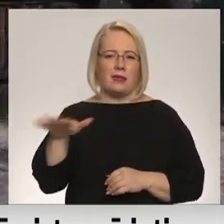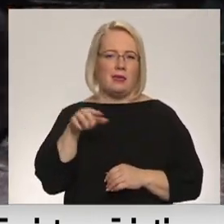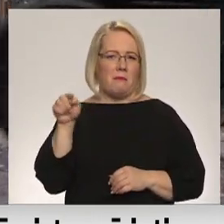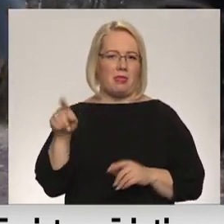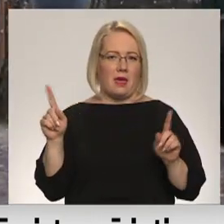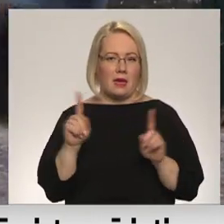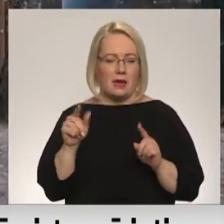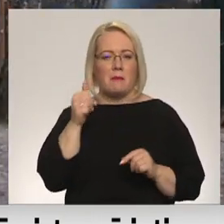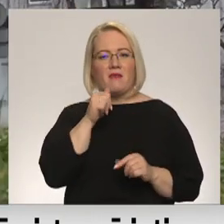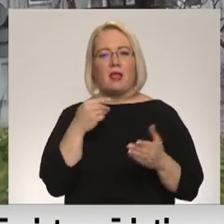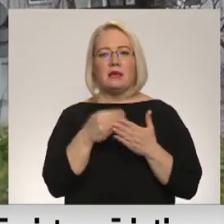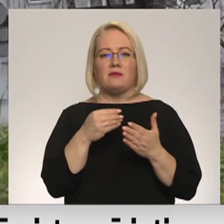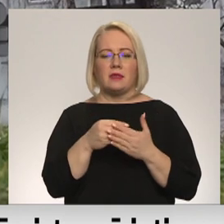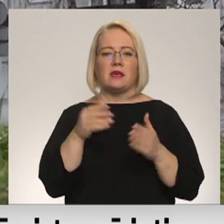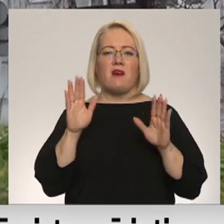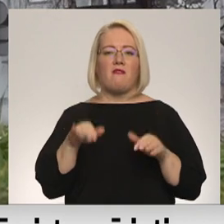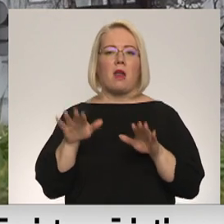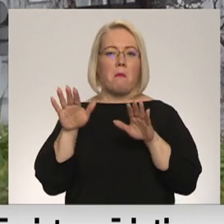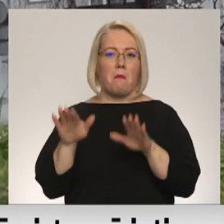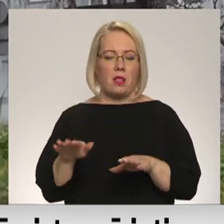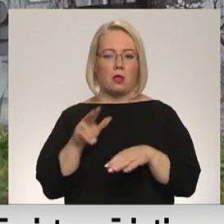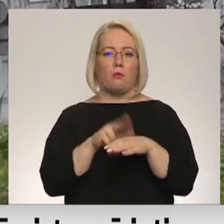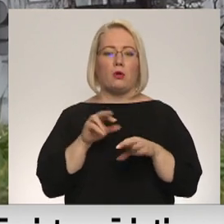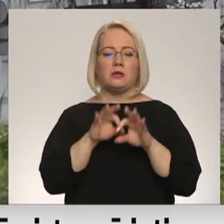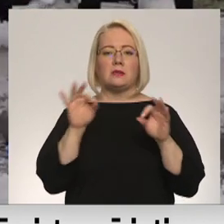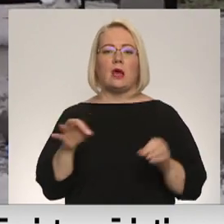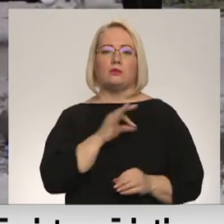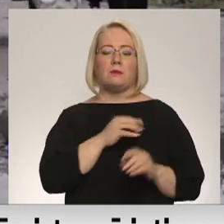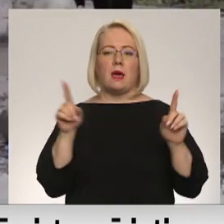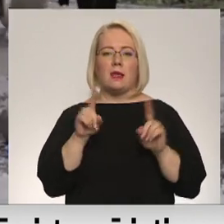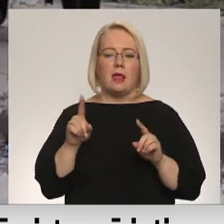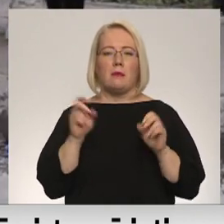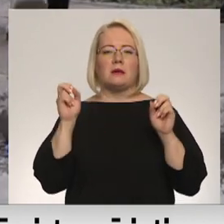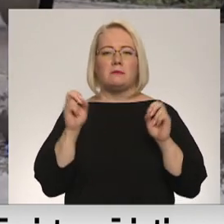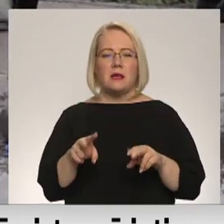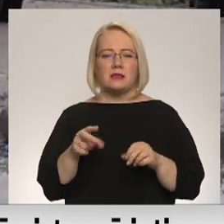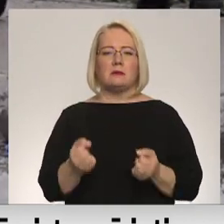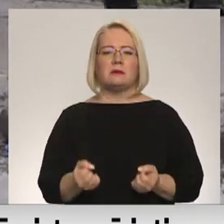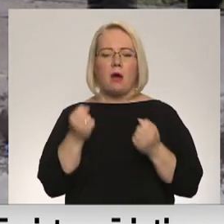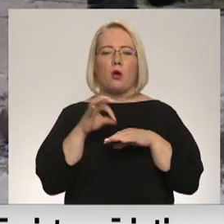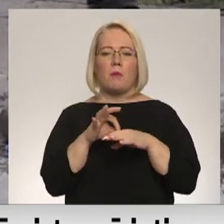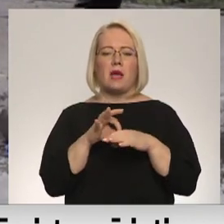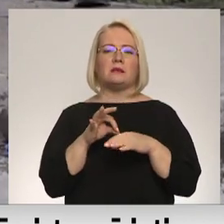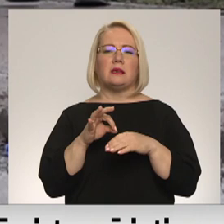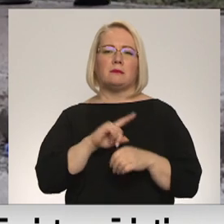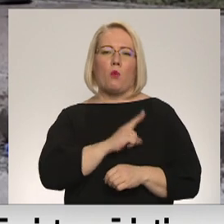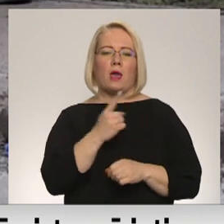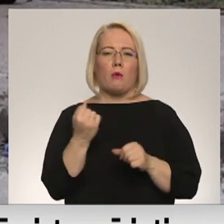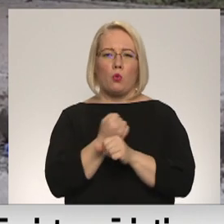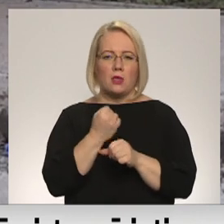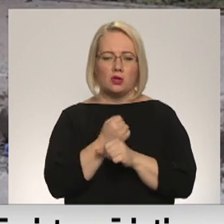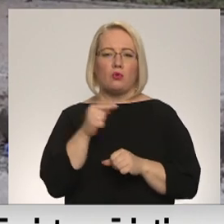tiks izvērtēts, vai viņi tur var palikt. Savukārt, policija uzsāk uz kriminālu procesu par tīša smagam iesas bojājumu nodarīšanu, kā rezultātā